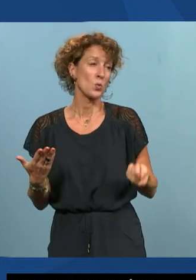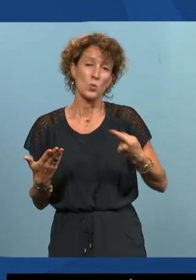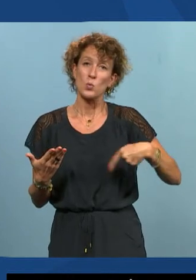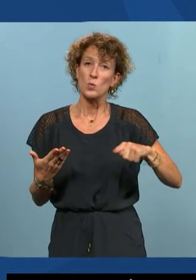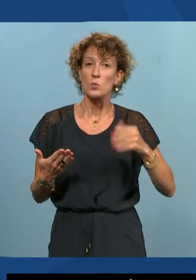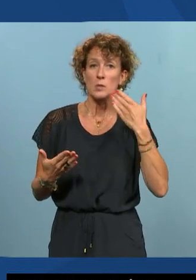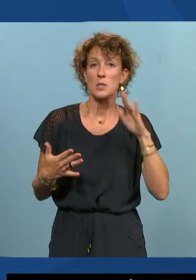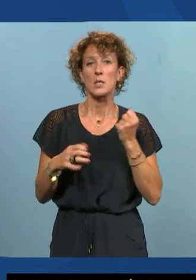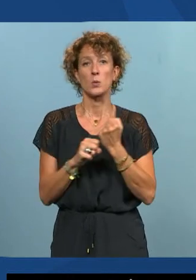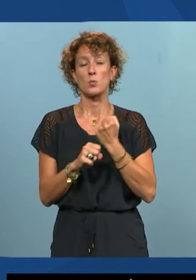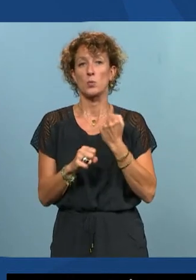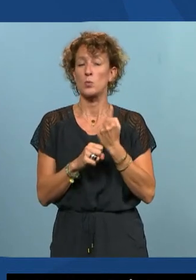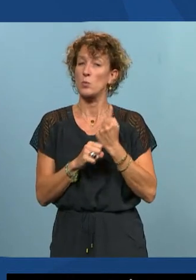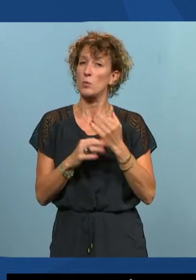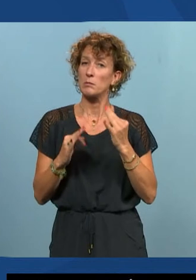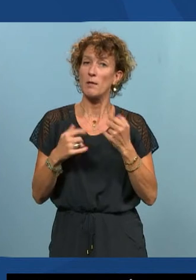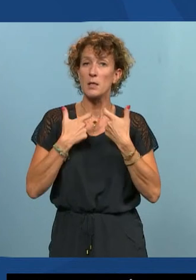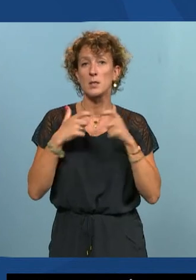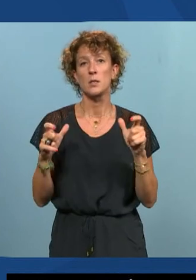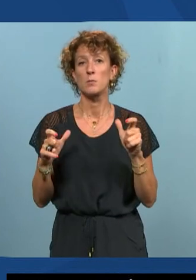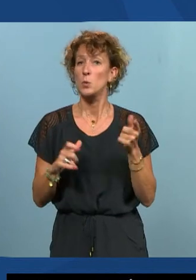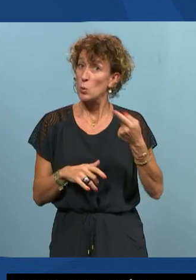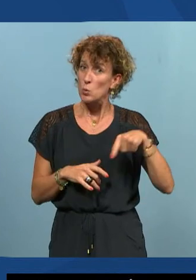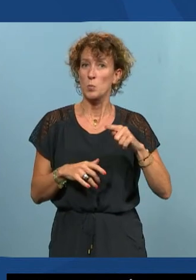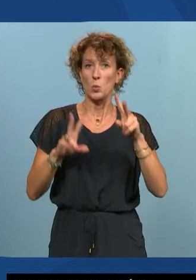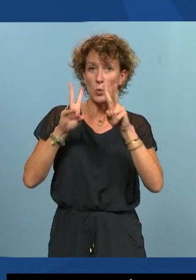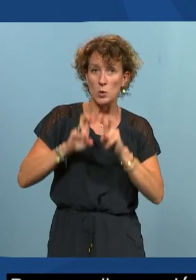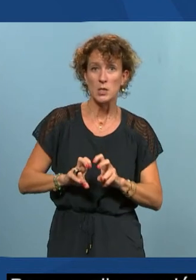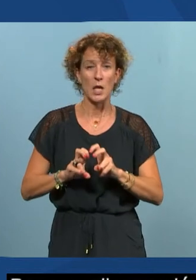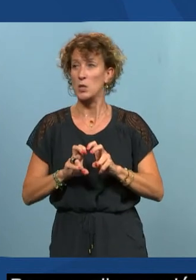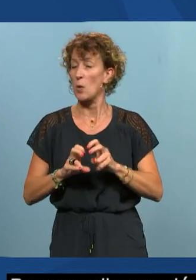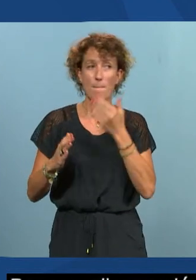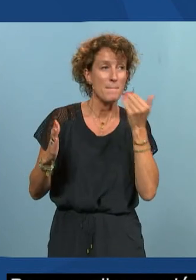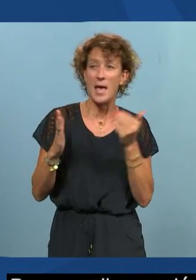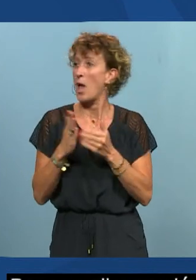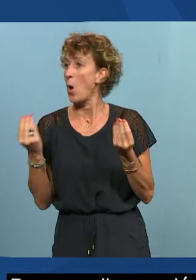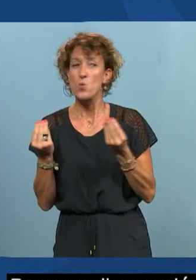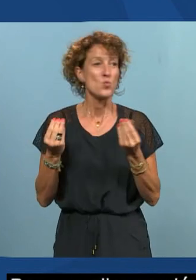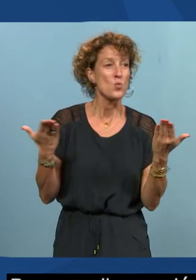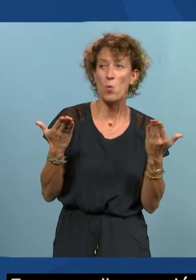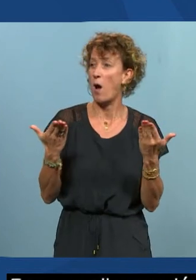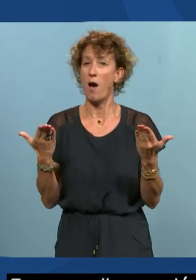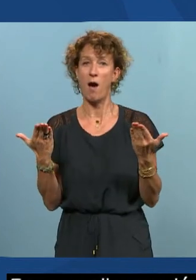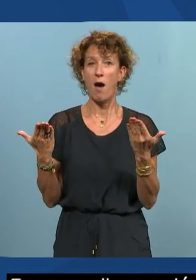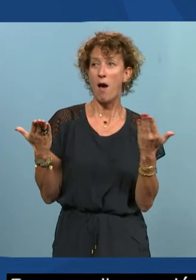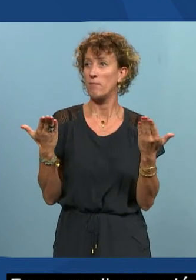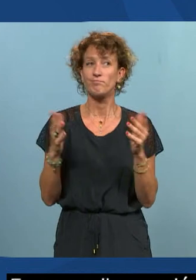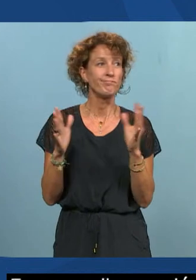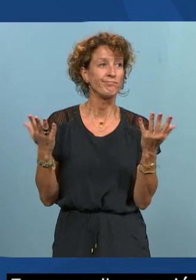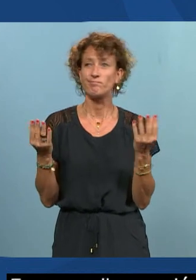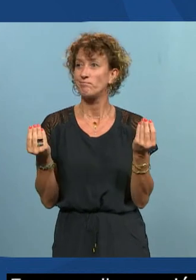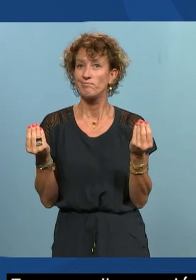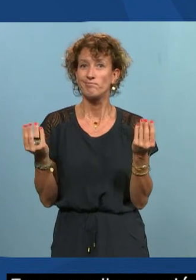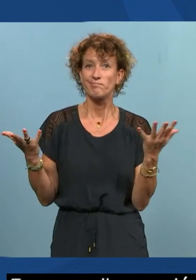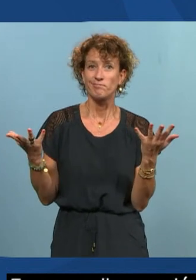à faire pour l'accessibilité tout le monde est à la recherche du Graal et il y a des Graal un peu enfin des Graal des